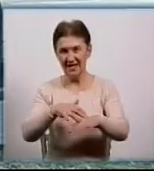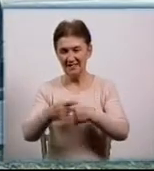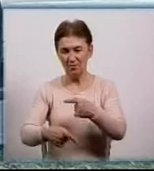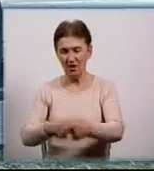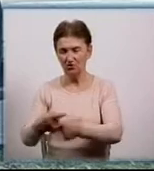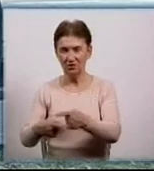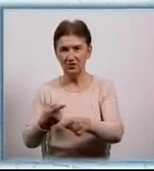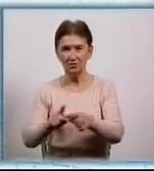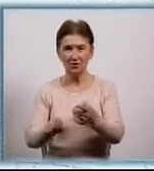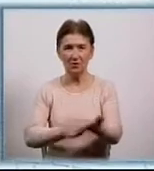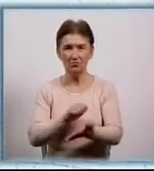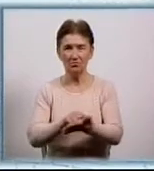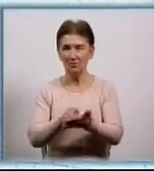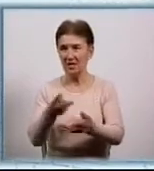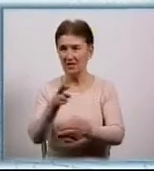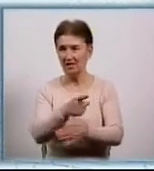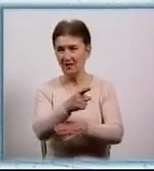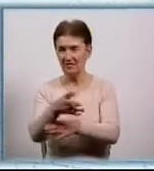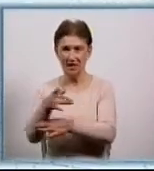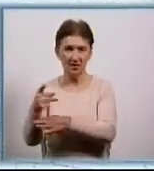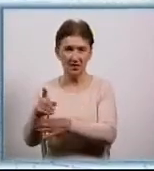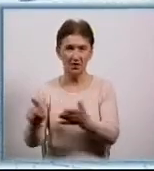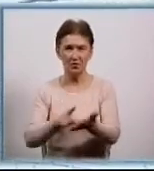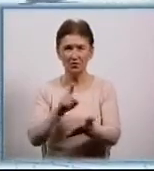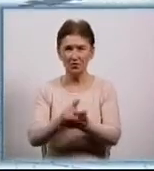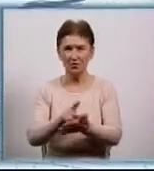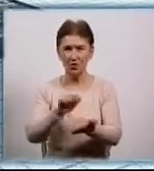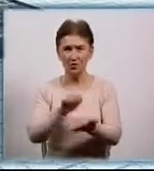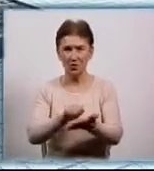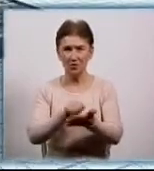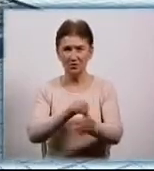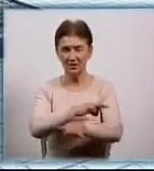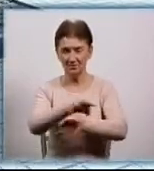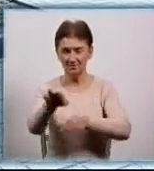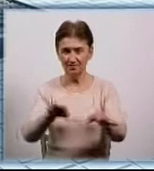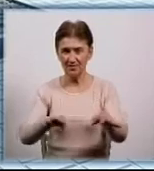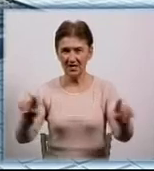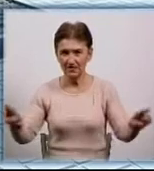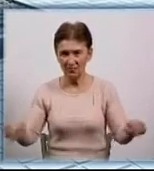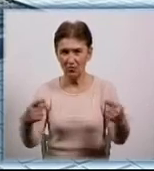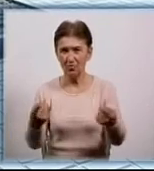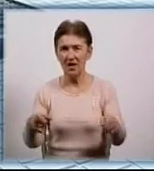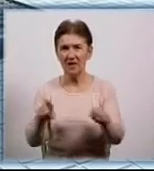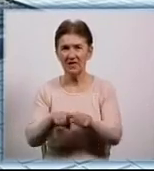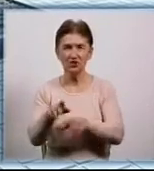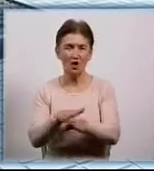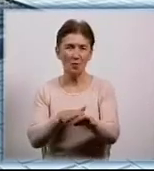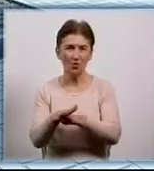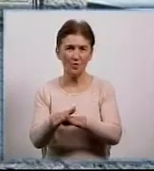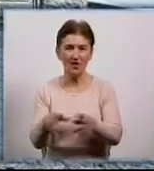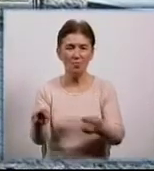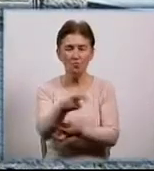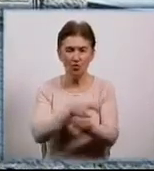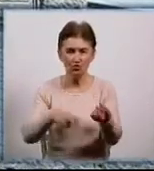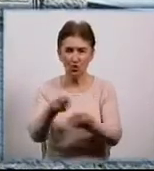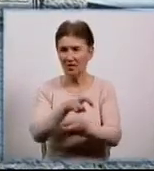документації для фортечних валів. Переможець має знайти архівну документацію про створення фортеці, а також провести необхідні пошукові